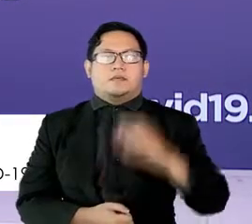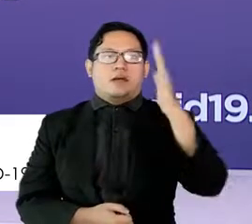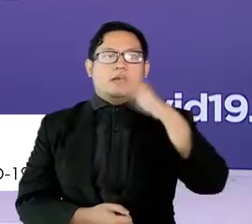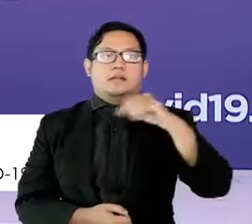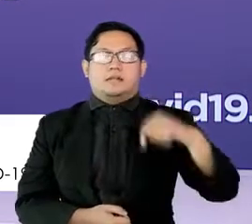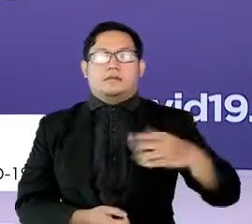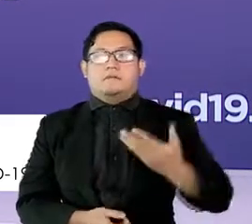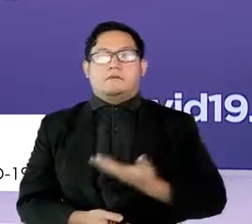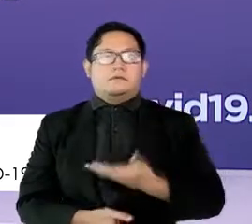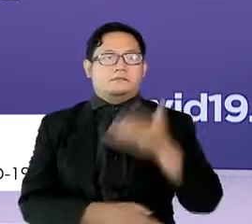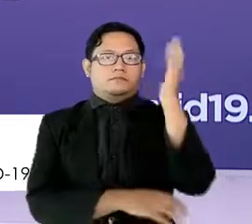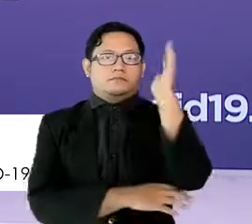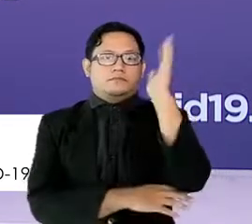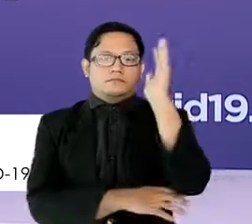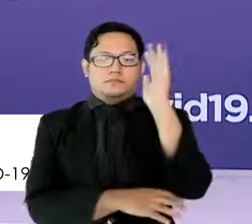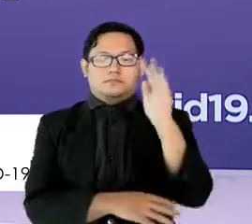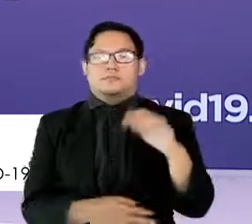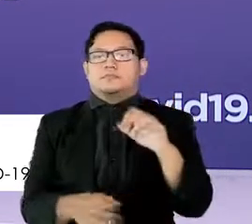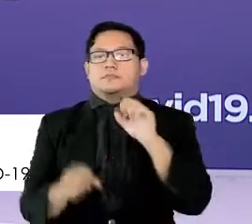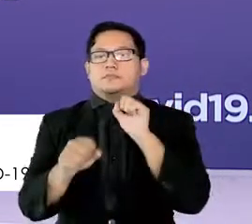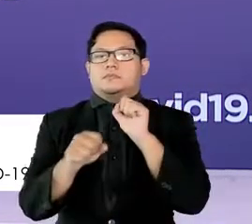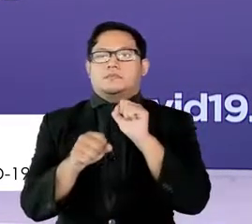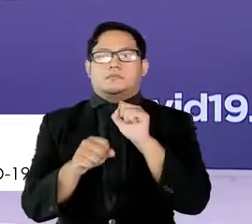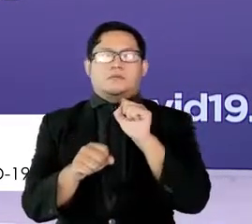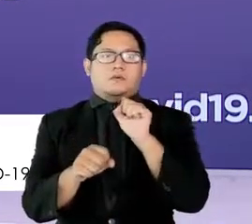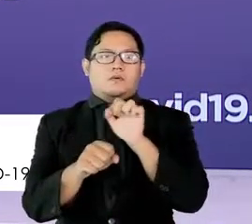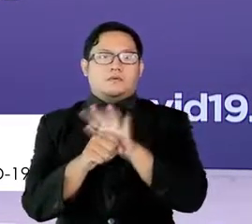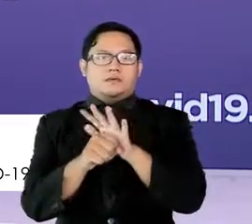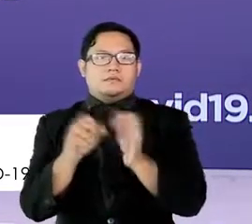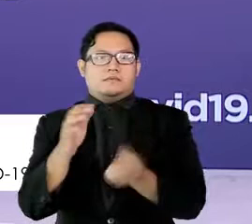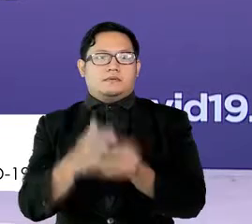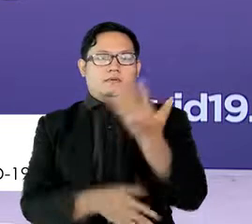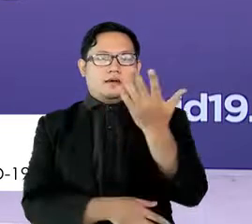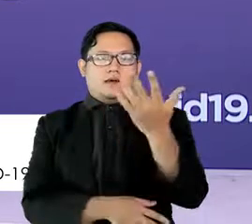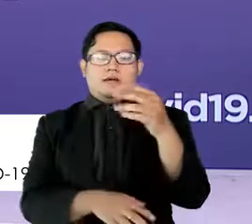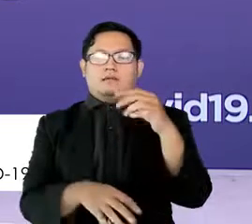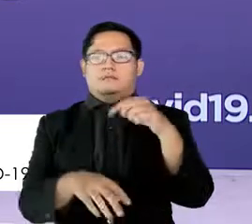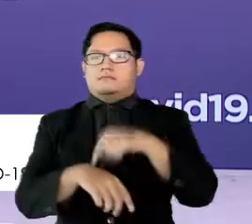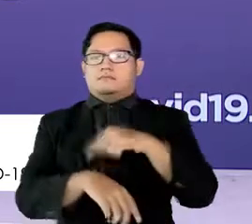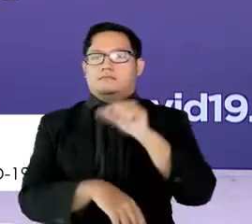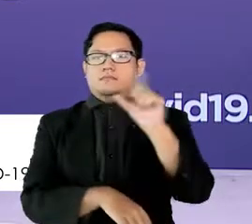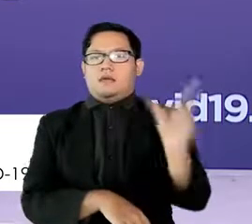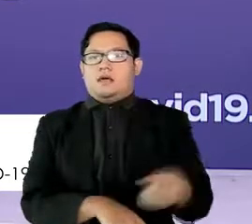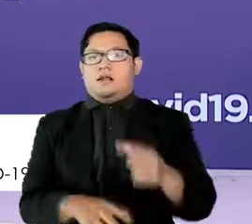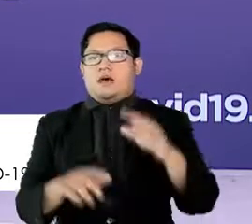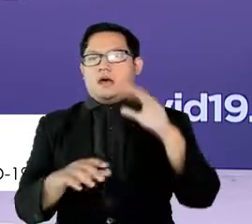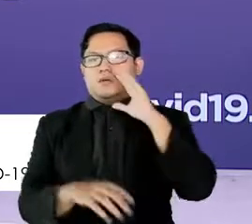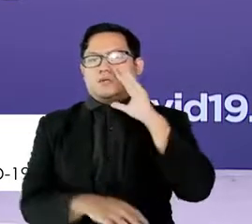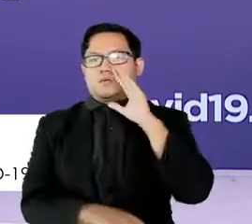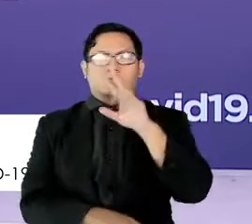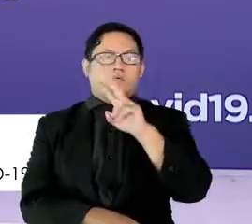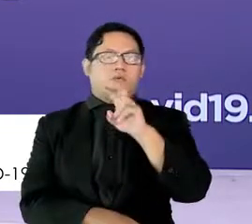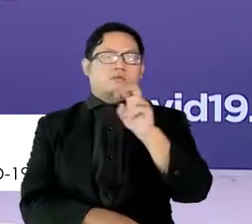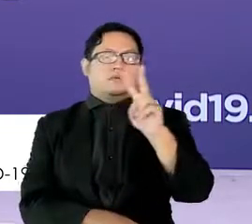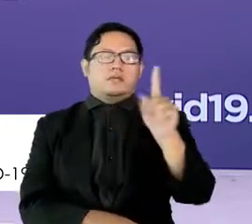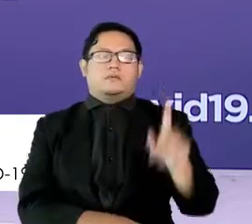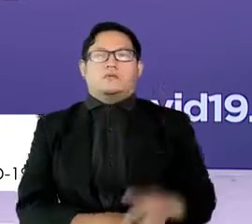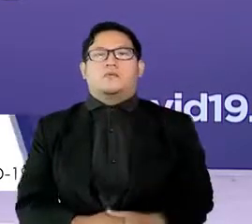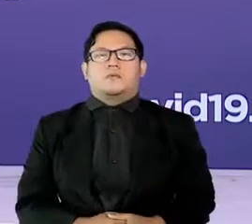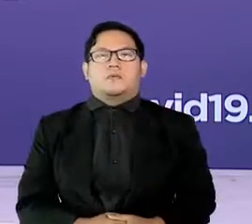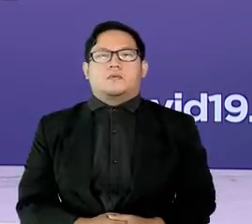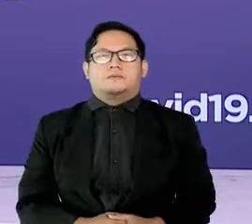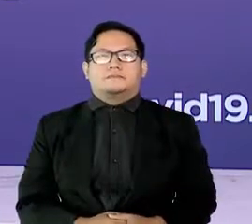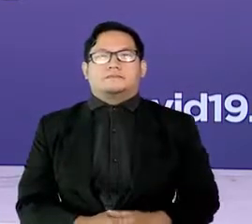memaparkan perkembangan COVID-19 selama bulan Agustus tahun 2021. Seperti yang kita ketahui,